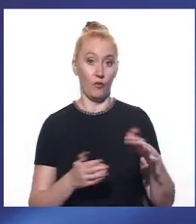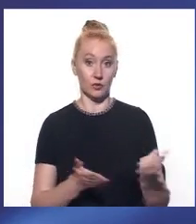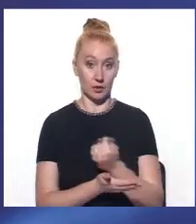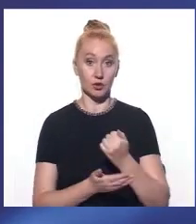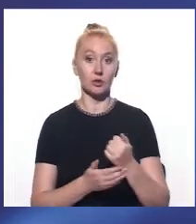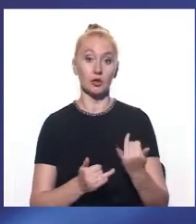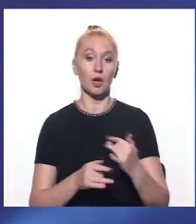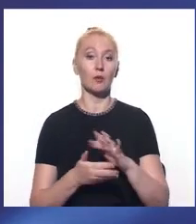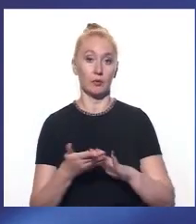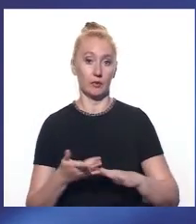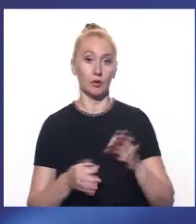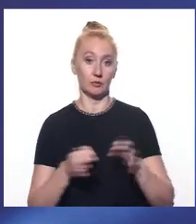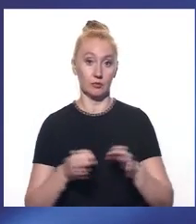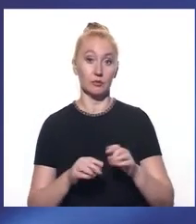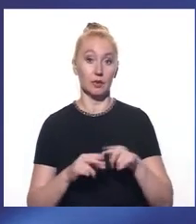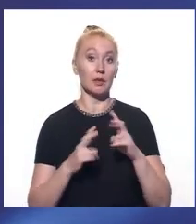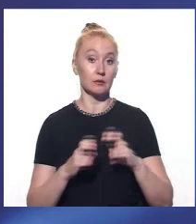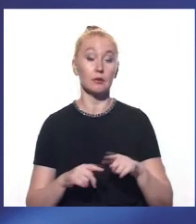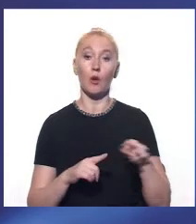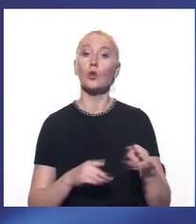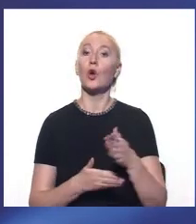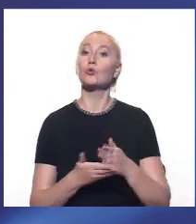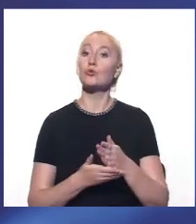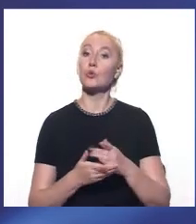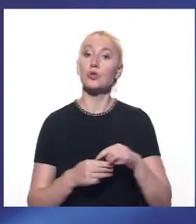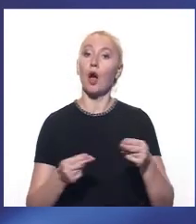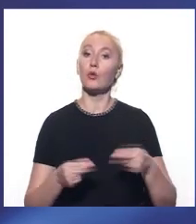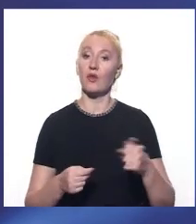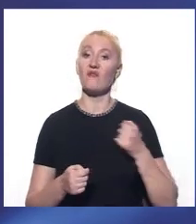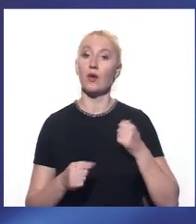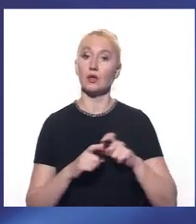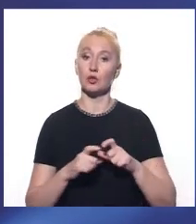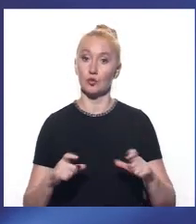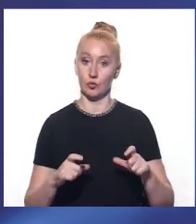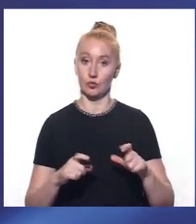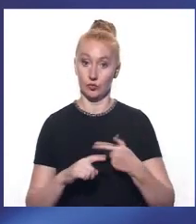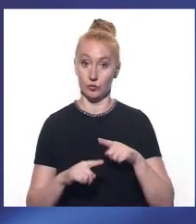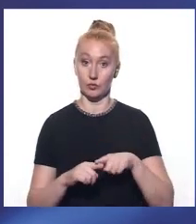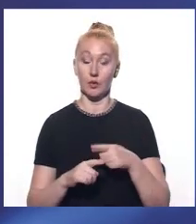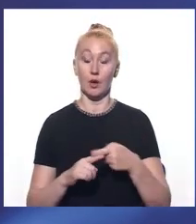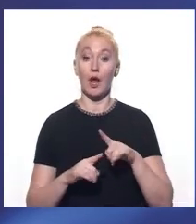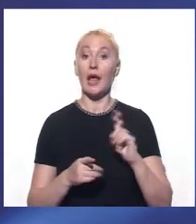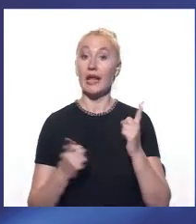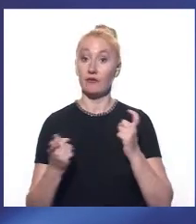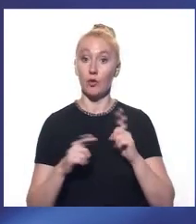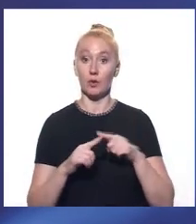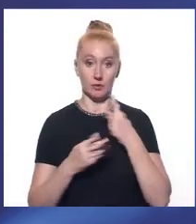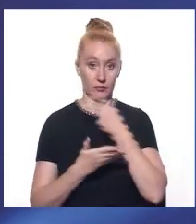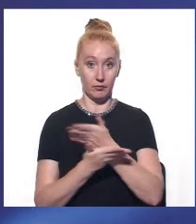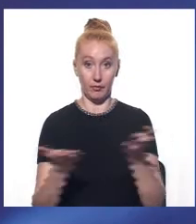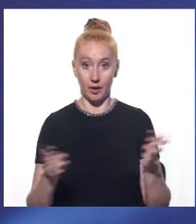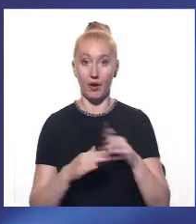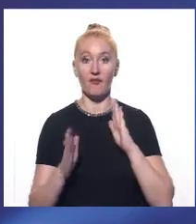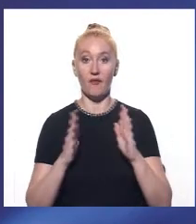Тримає слідство. Підозрюваний служить за контрактом в одній з військових частин області. Інформацію про це уприлюднили на